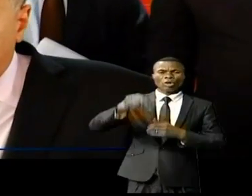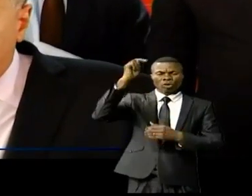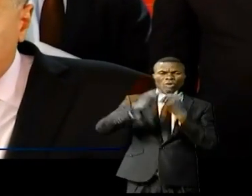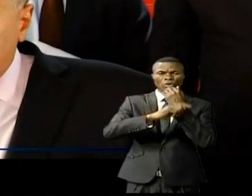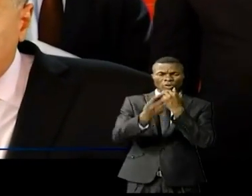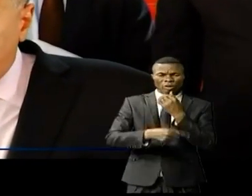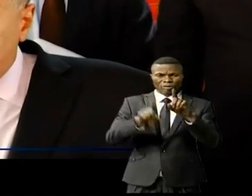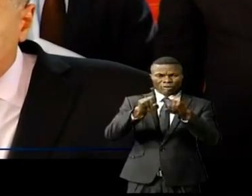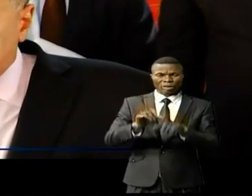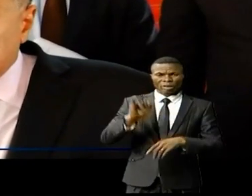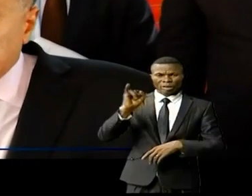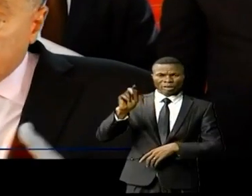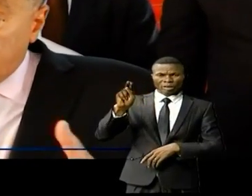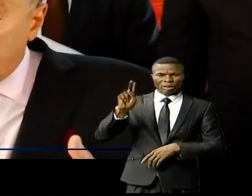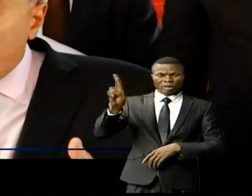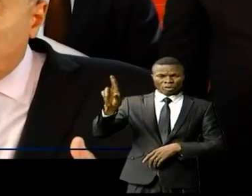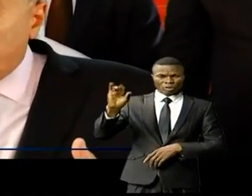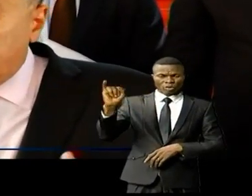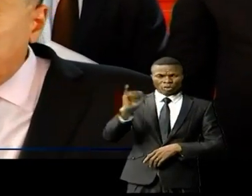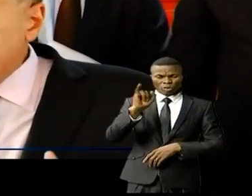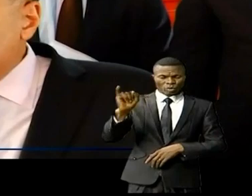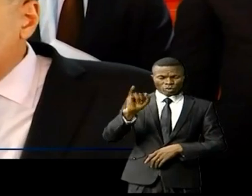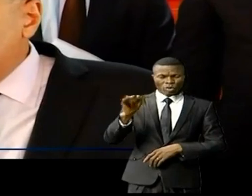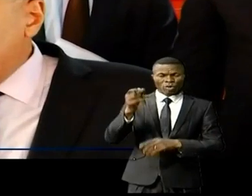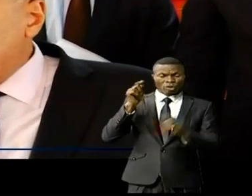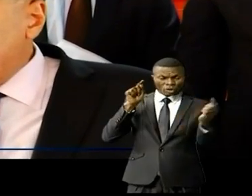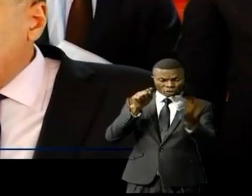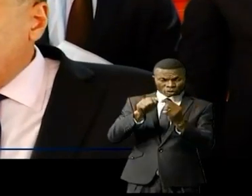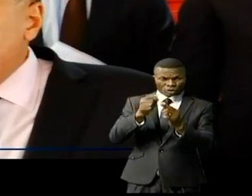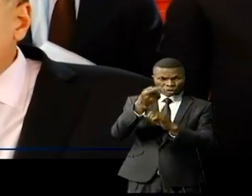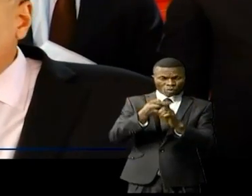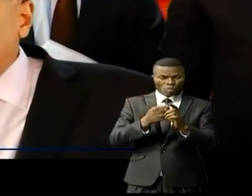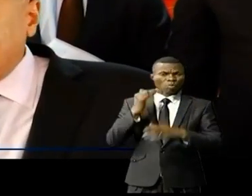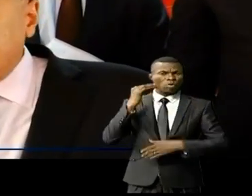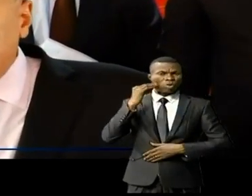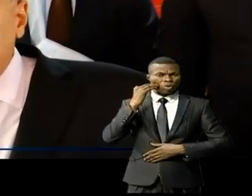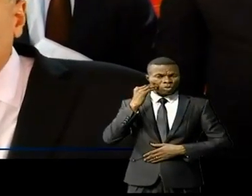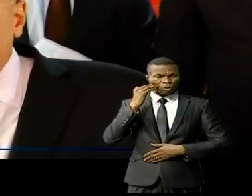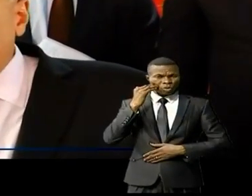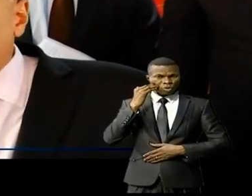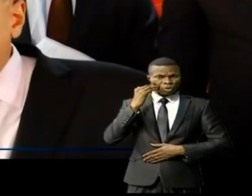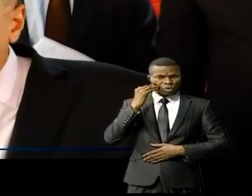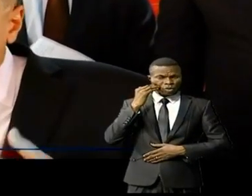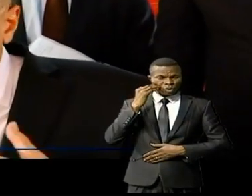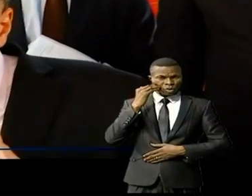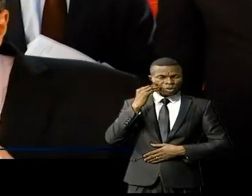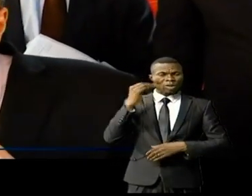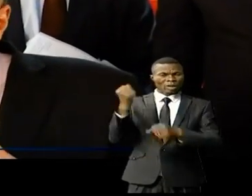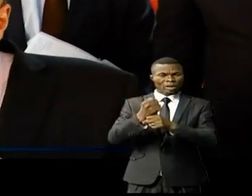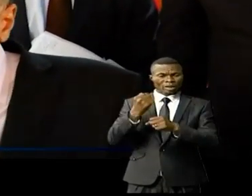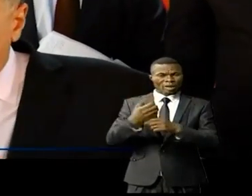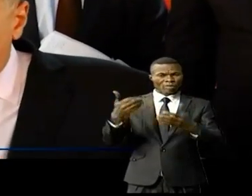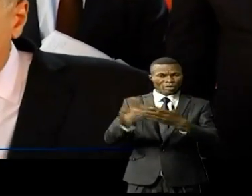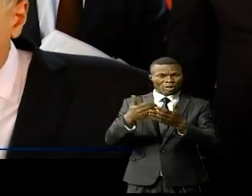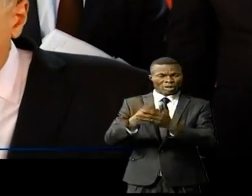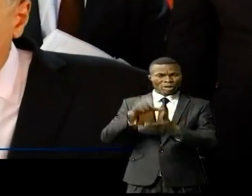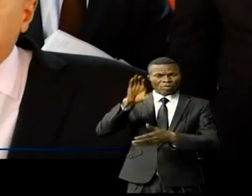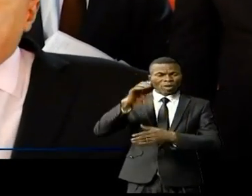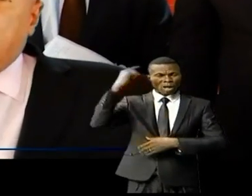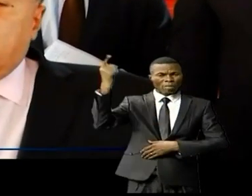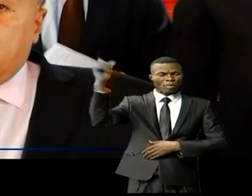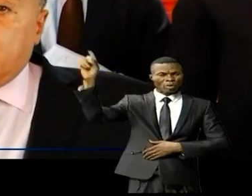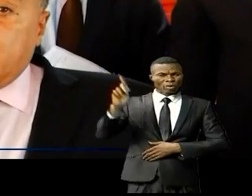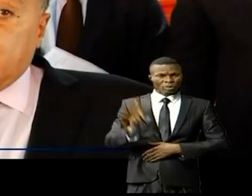En même temps, d'ici le mois de juin, la totalité des nouveaux investissements de la part de la Banque mondiale seulement,